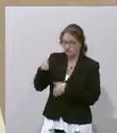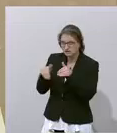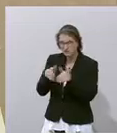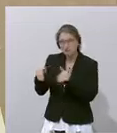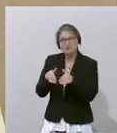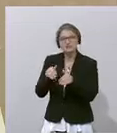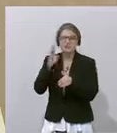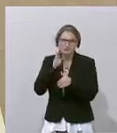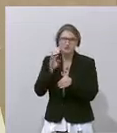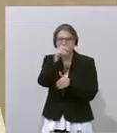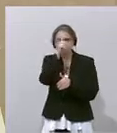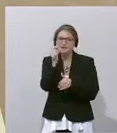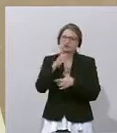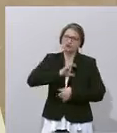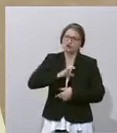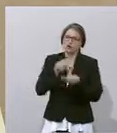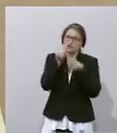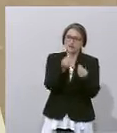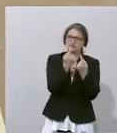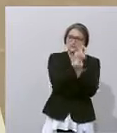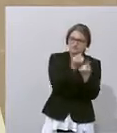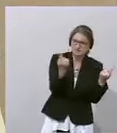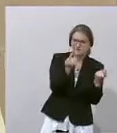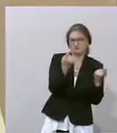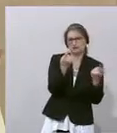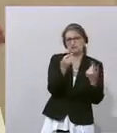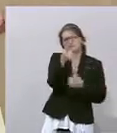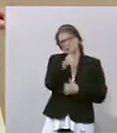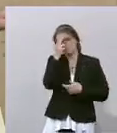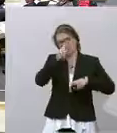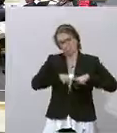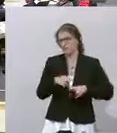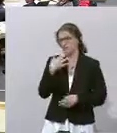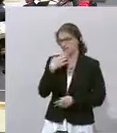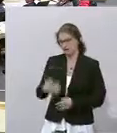eine Chance, sich hier ein Urteil zu bilden. Besten Dank.